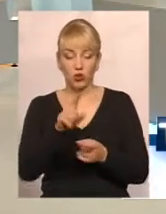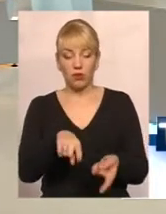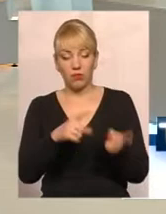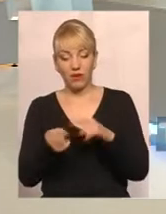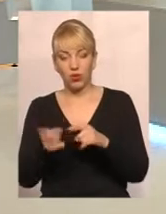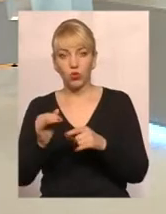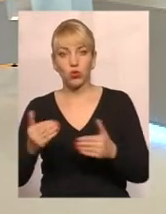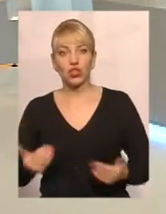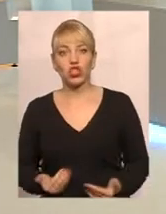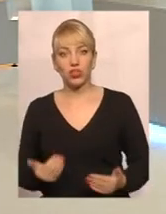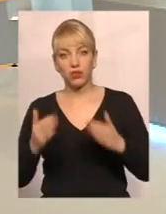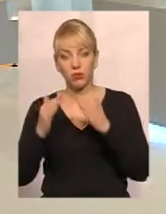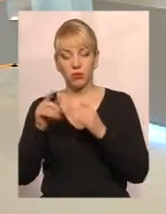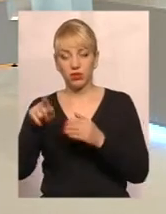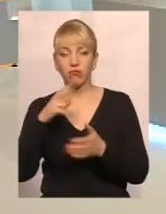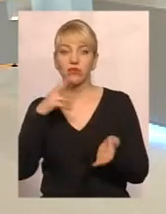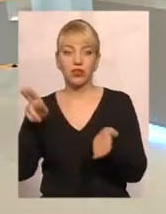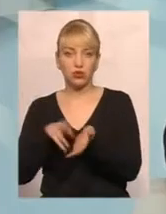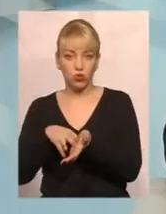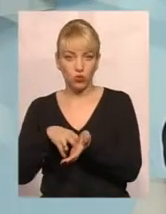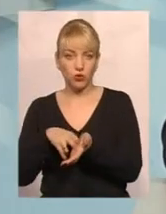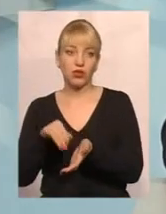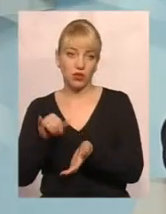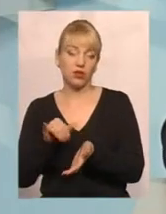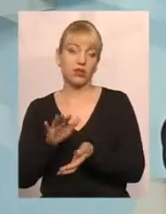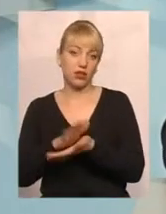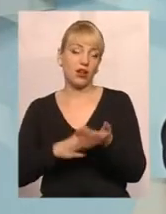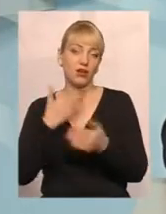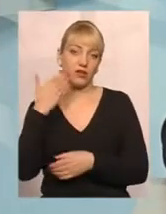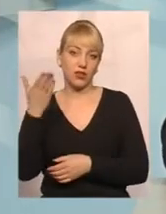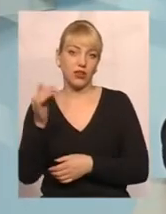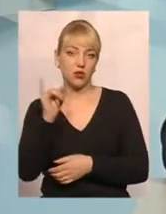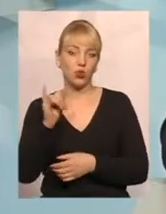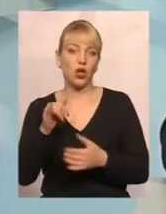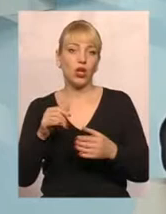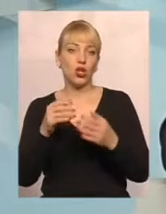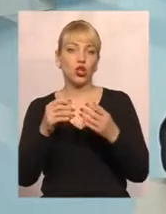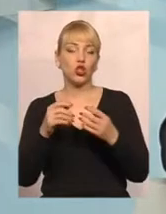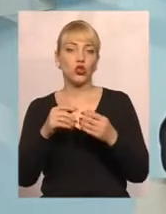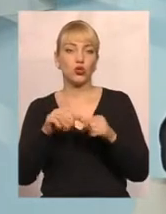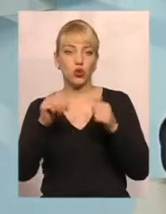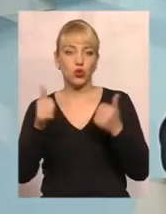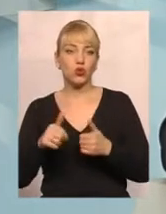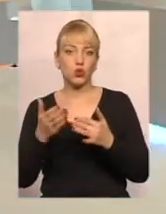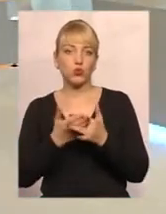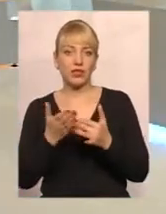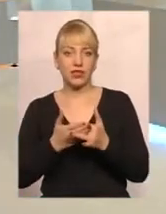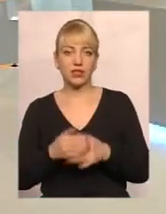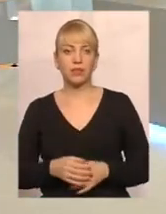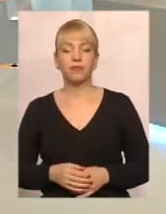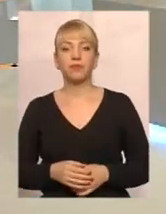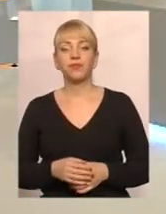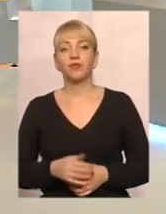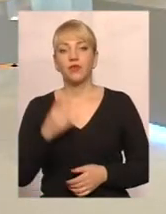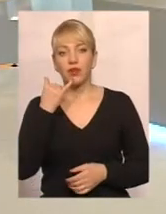житлові приміщення, там реєструються, і тоді звертаються за субсидією. Дякую за вітові, 61-90-60.